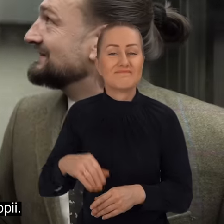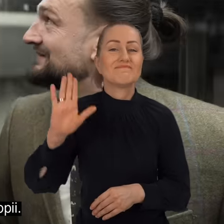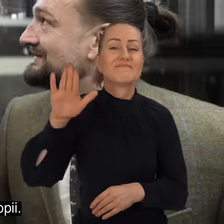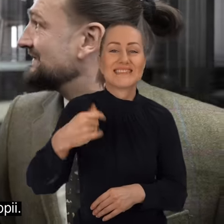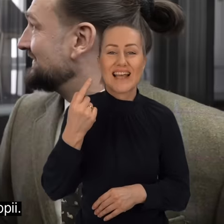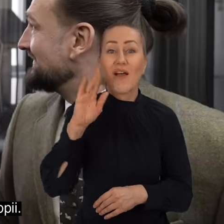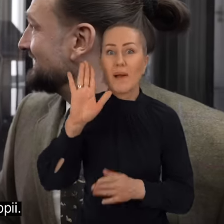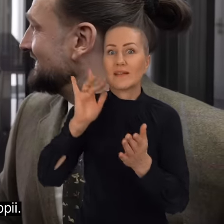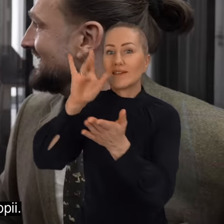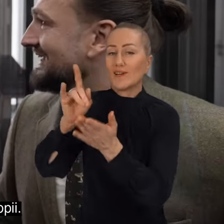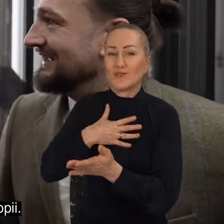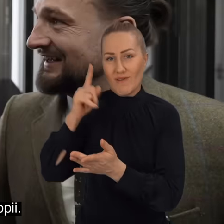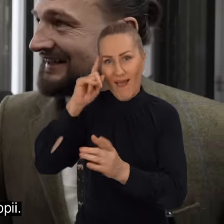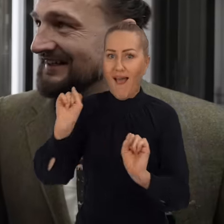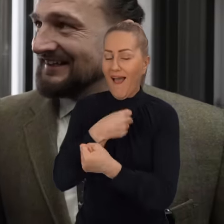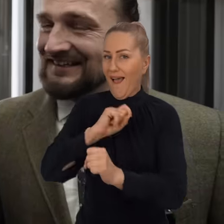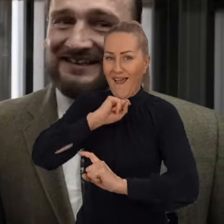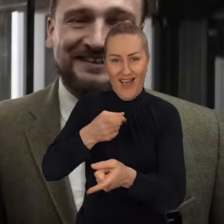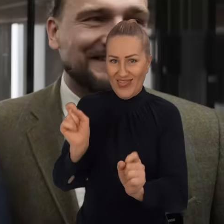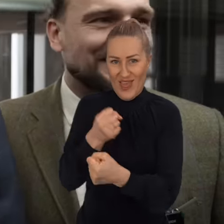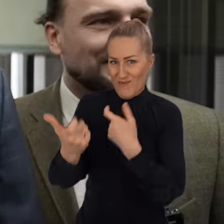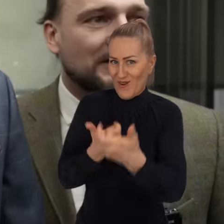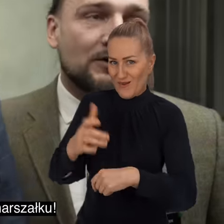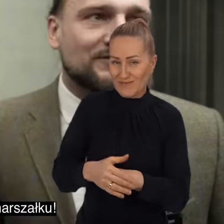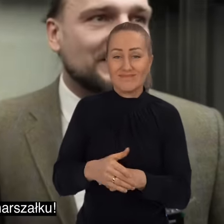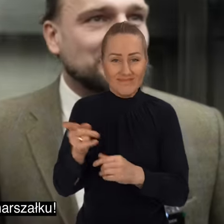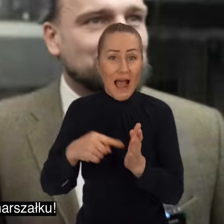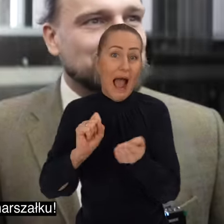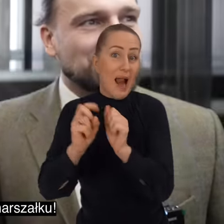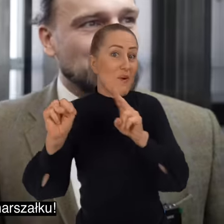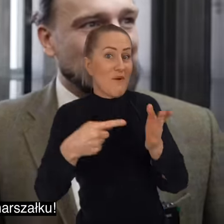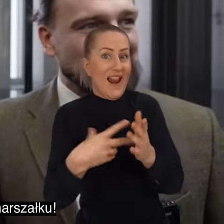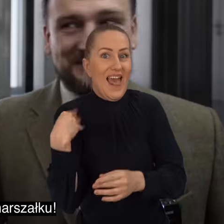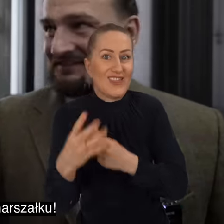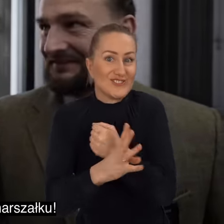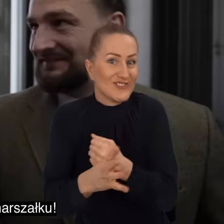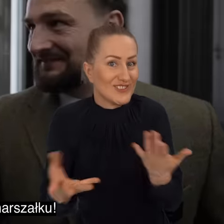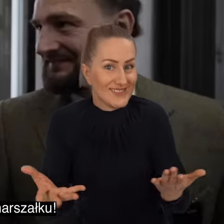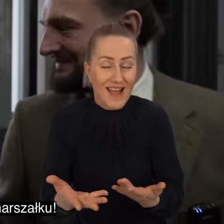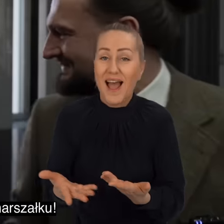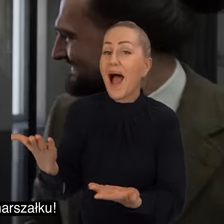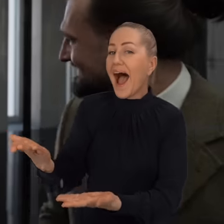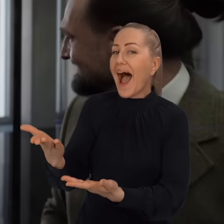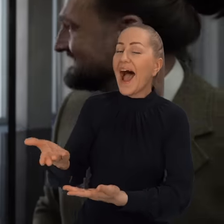Co chwilę wylądujemy w utopii. O, to w latach 90. Panie Marszałku.